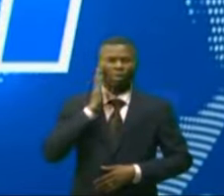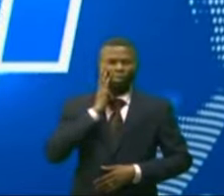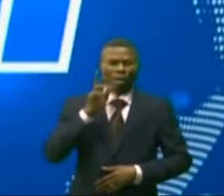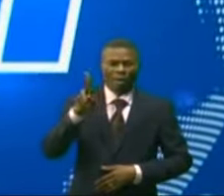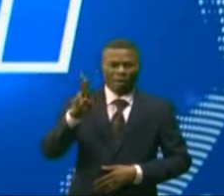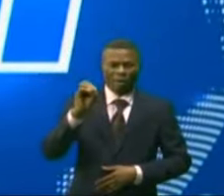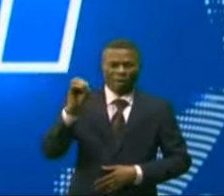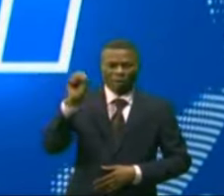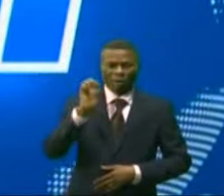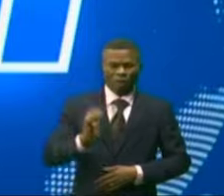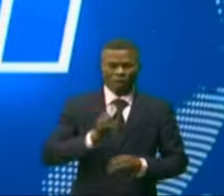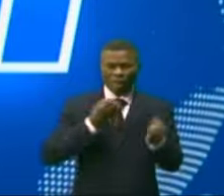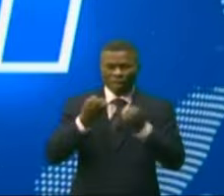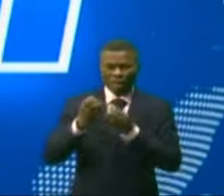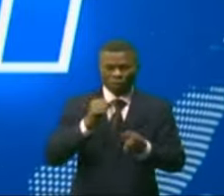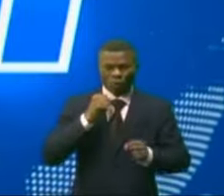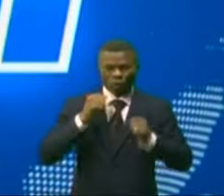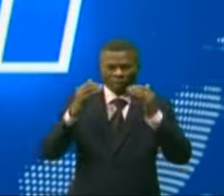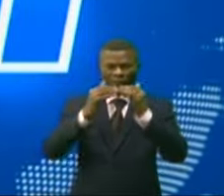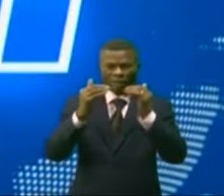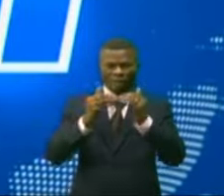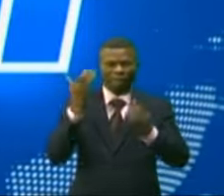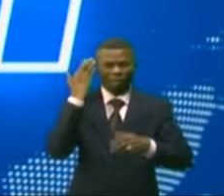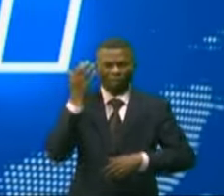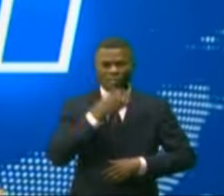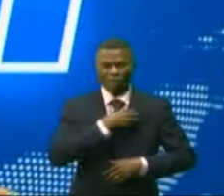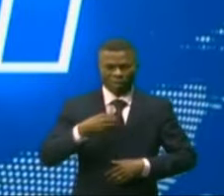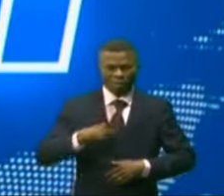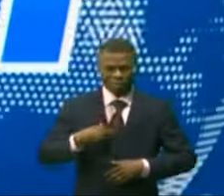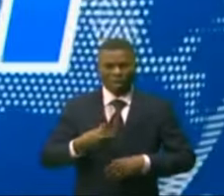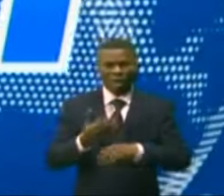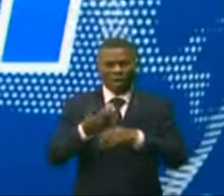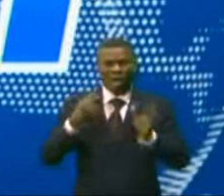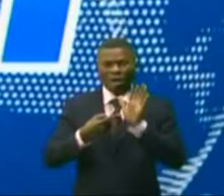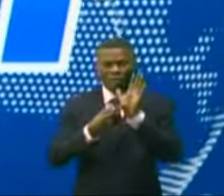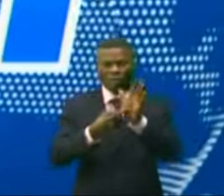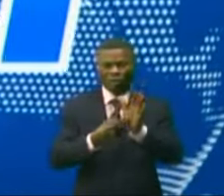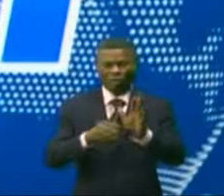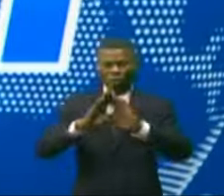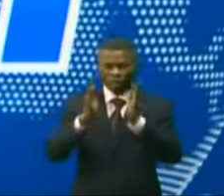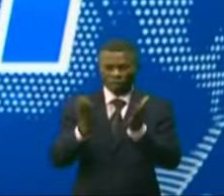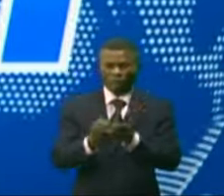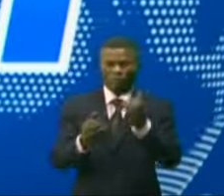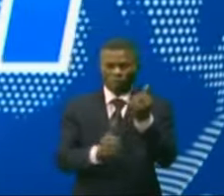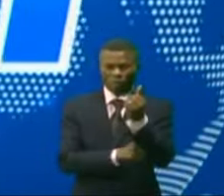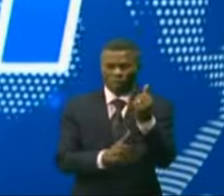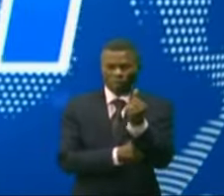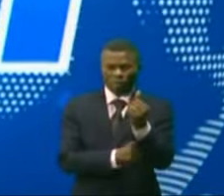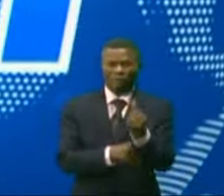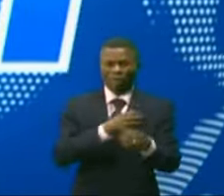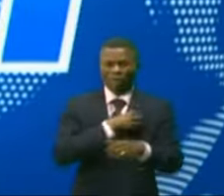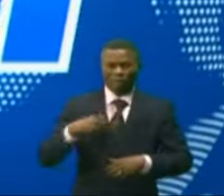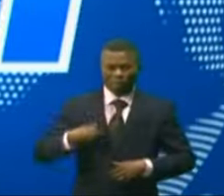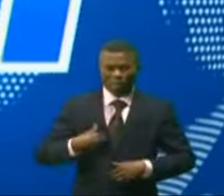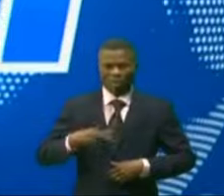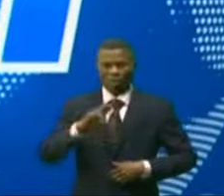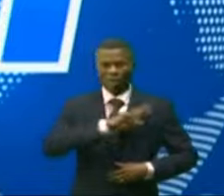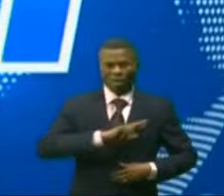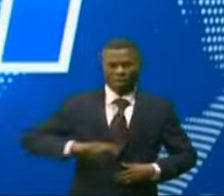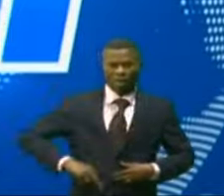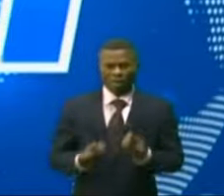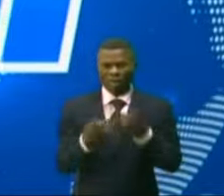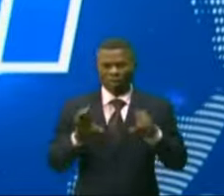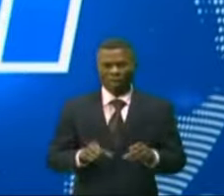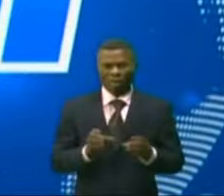pas à pas les combats pour l'égalité du genre. Avant sa projection, les pionnières de ces combats en RDC étaient en conférence de